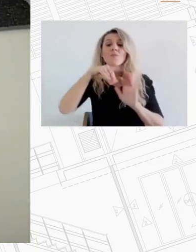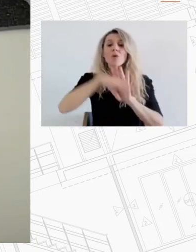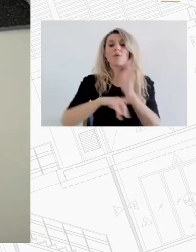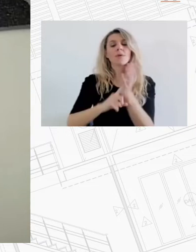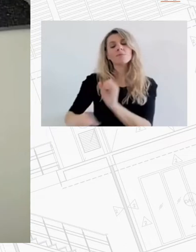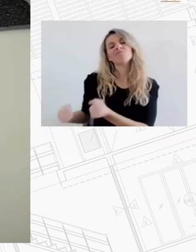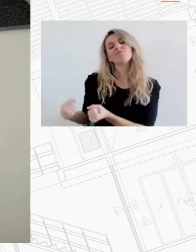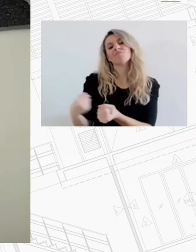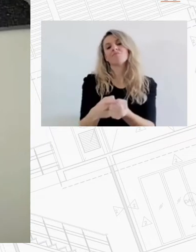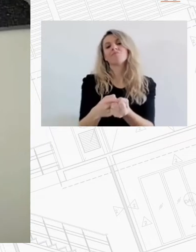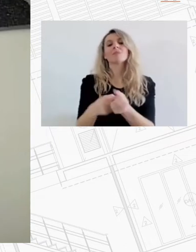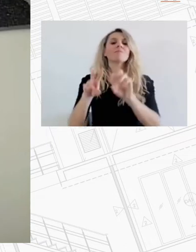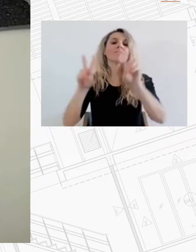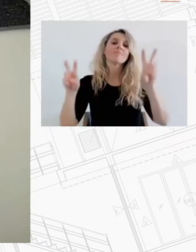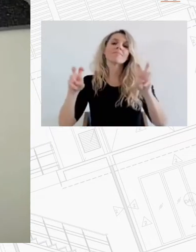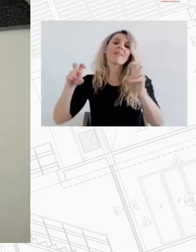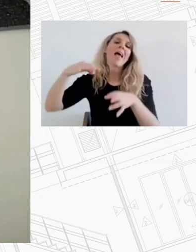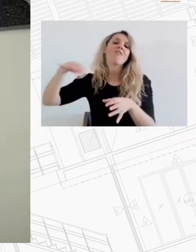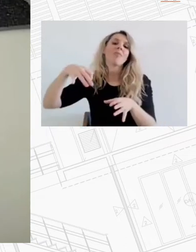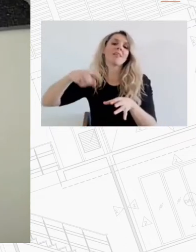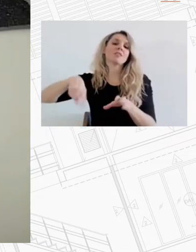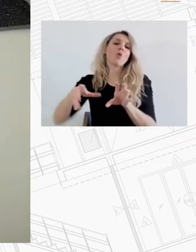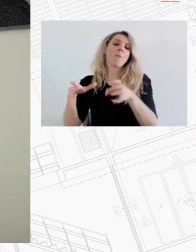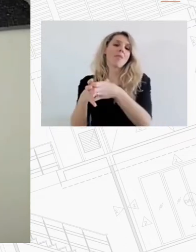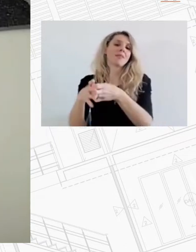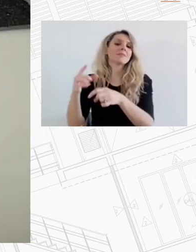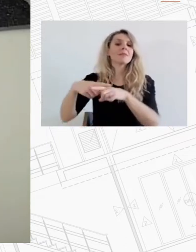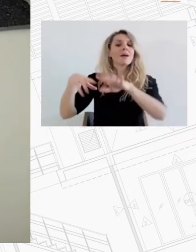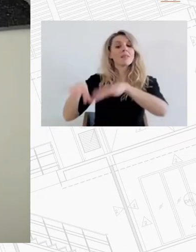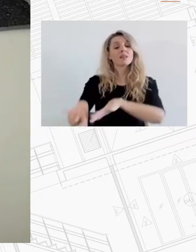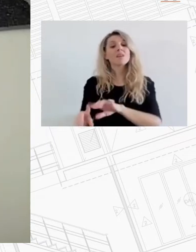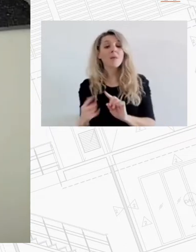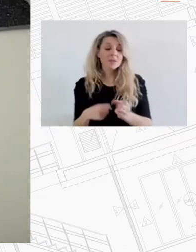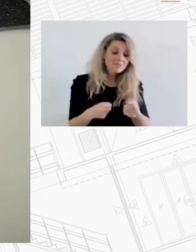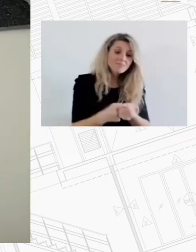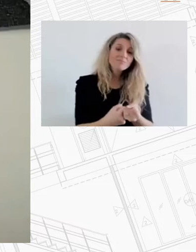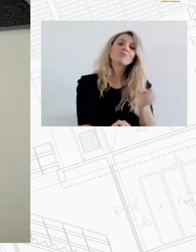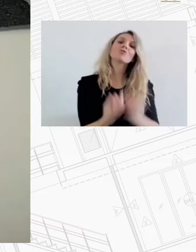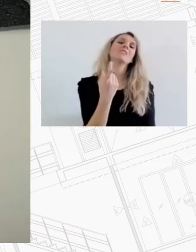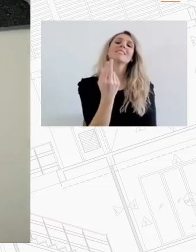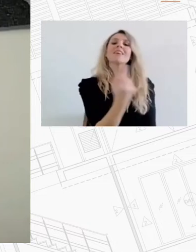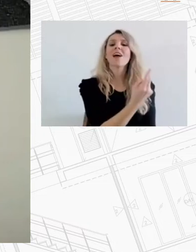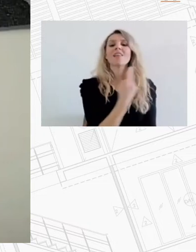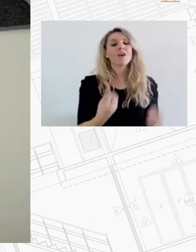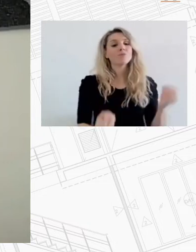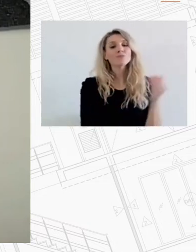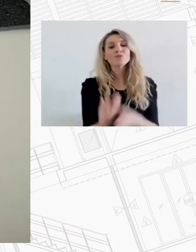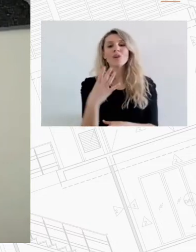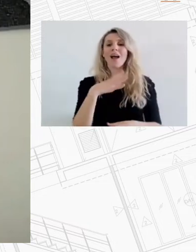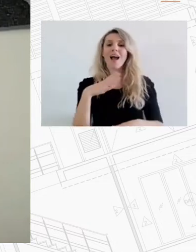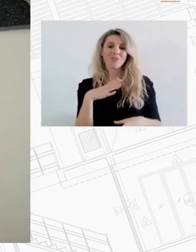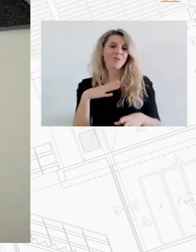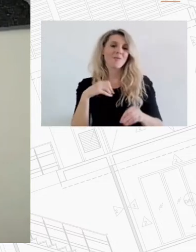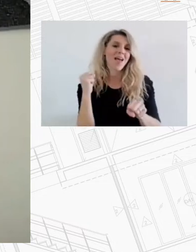ανέργων αλλά πέρα από αυτό στηρίζουμε τα νέα ζευγάρια τους νέους εργαζόμενους και δίνουμε λύσεις έτσι